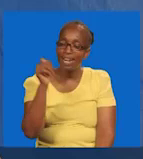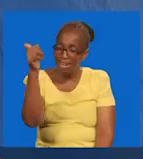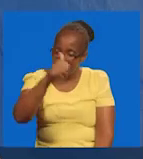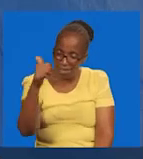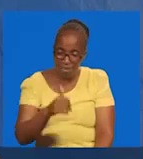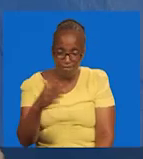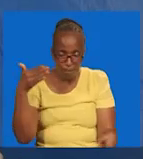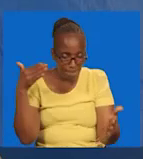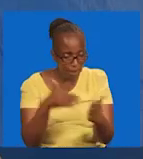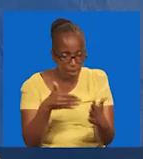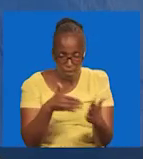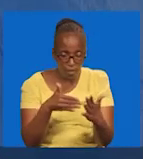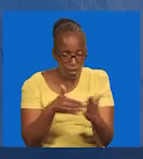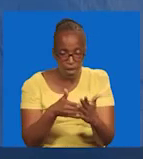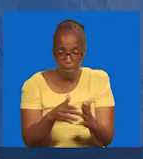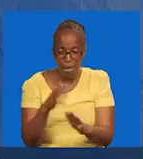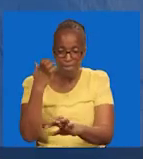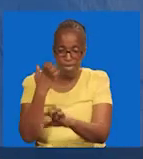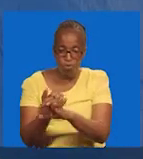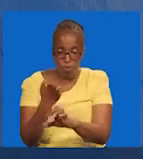Hakuweza na kuzuliwa na njiwe.